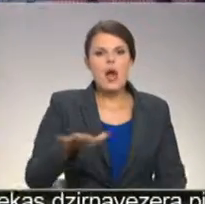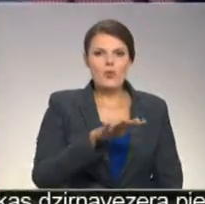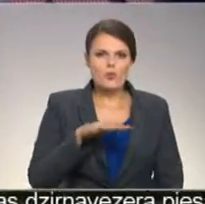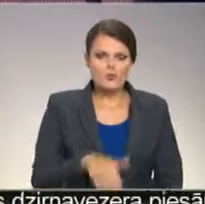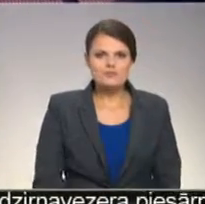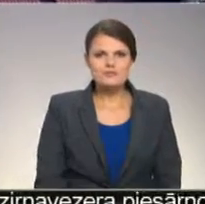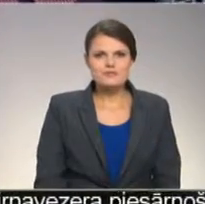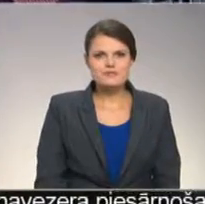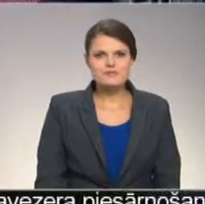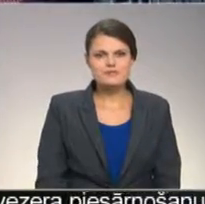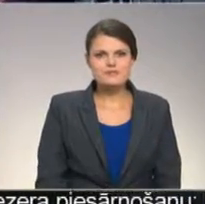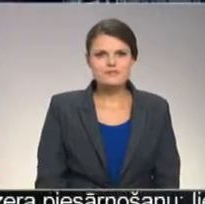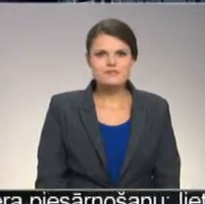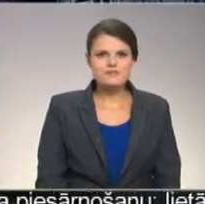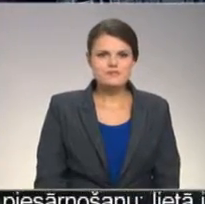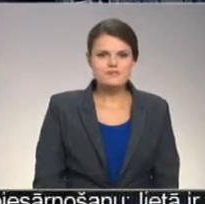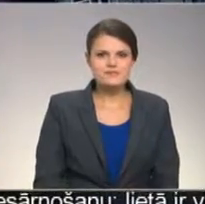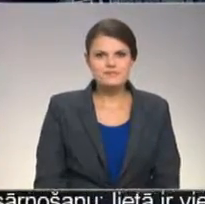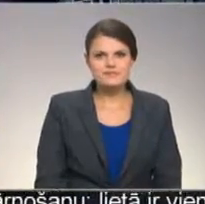Sandra Leitāni, Andras Pāns, TV Spektrs.